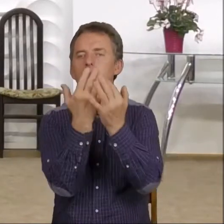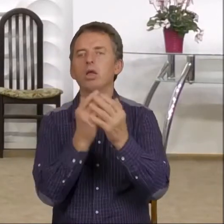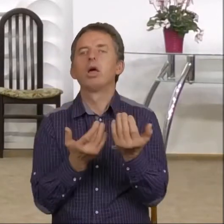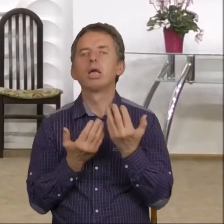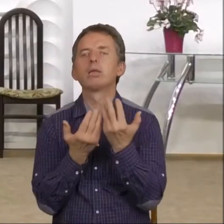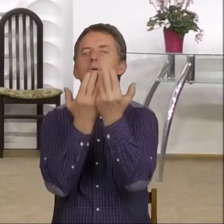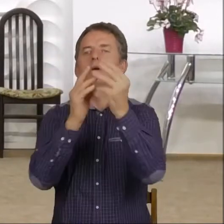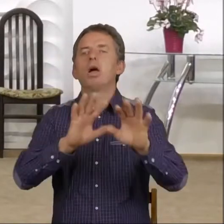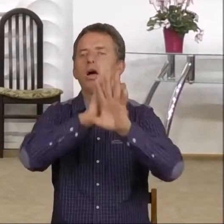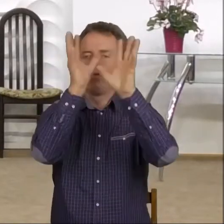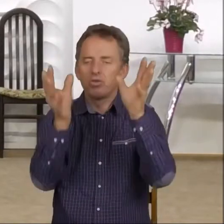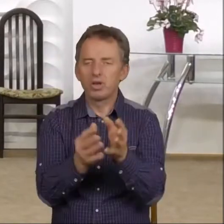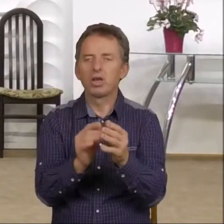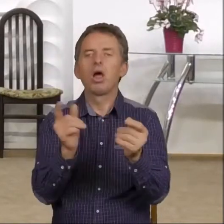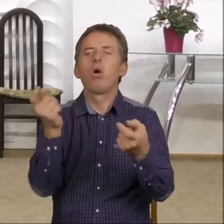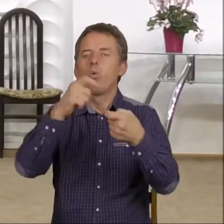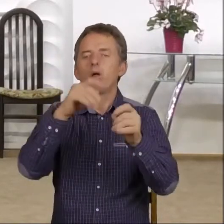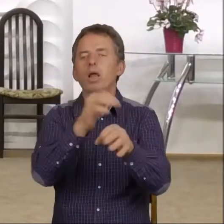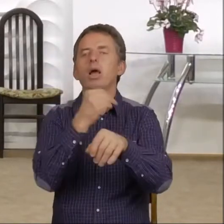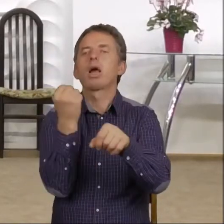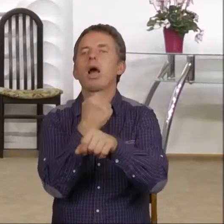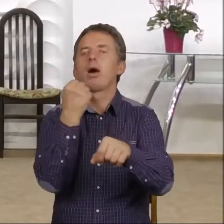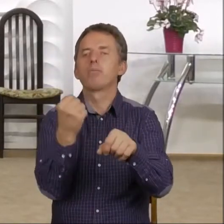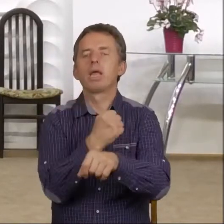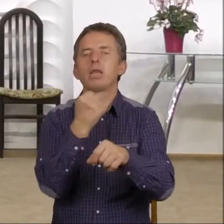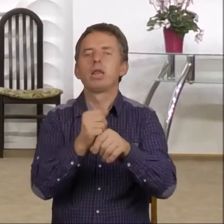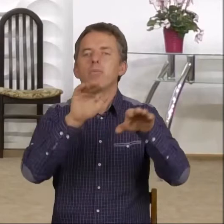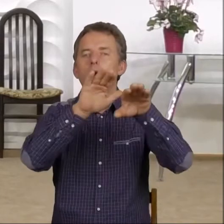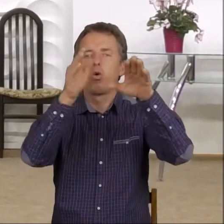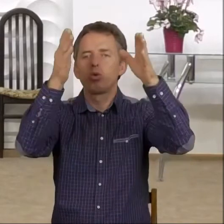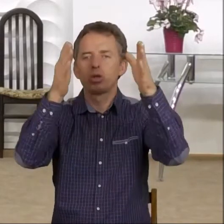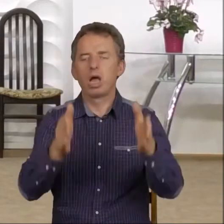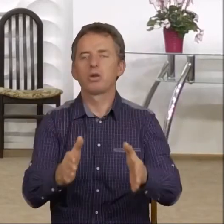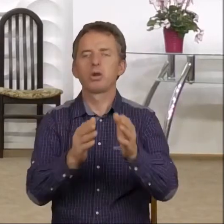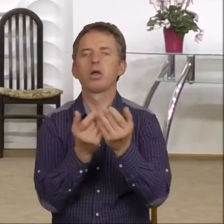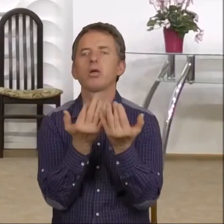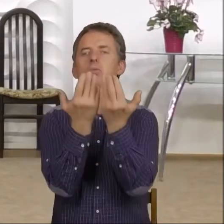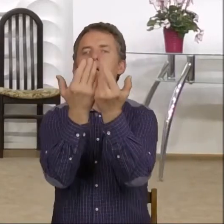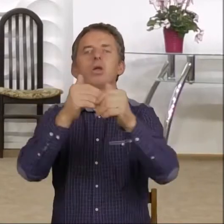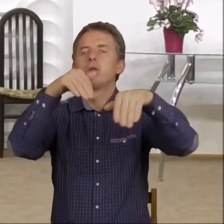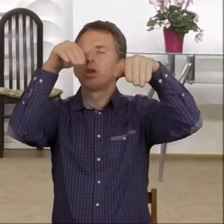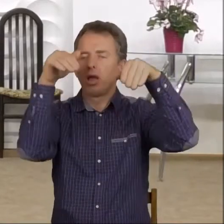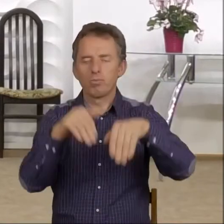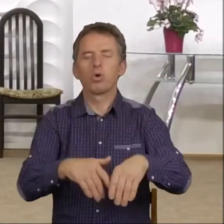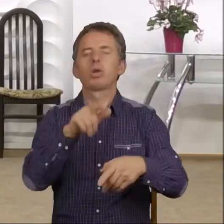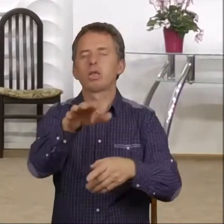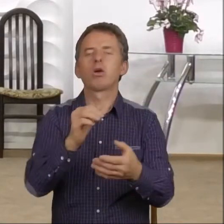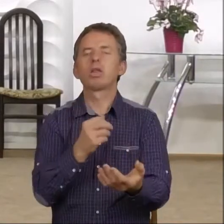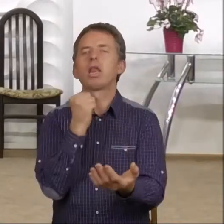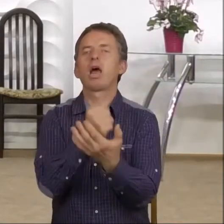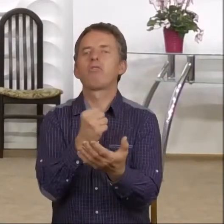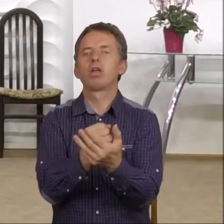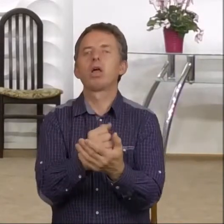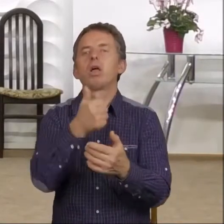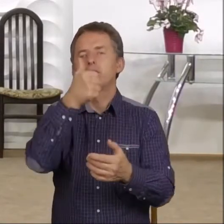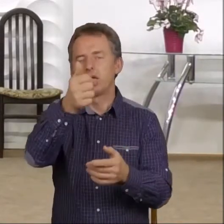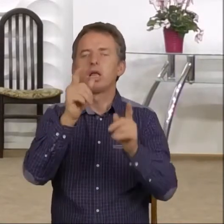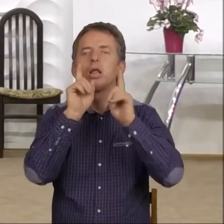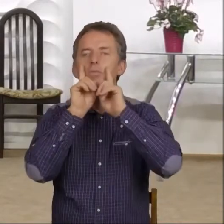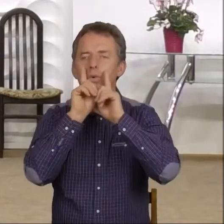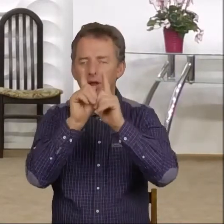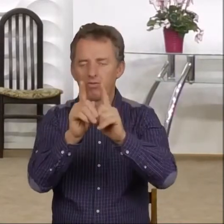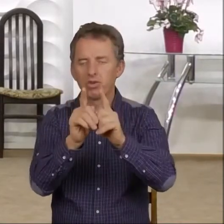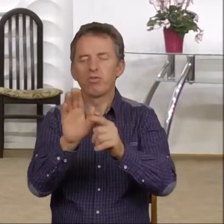spłonęło wszystko łącznie z tym kamiennym ołtarzem. Tego nie można było zakwestionować. Jeden prawdziwy Bóg